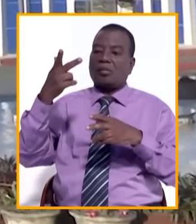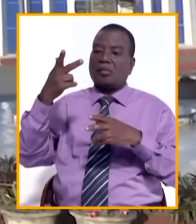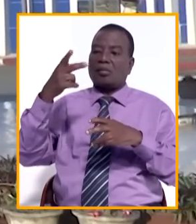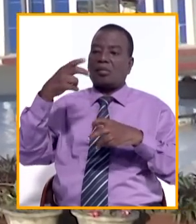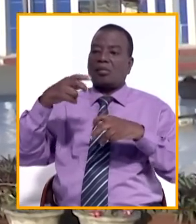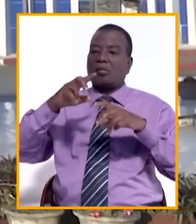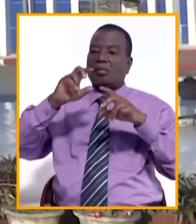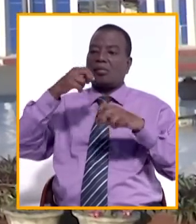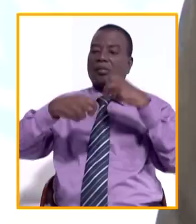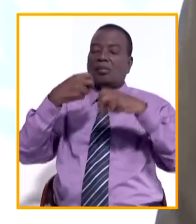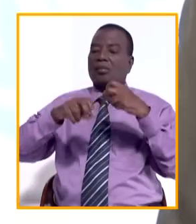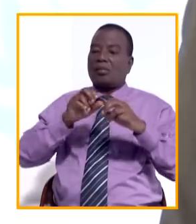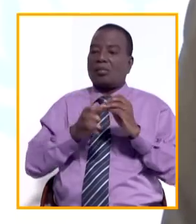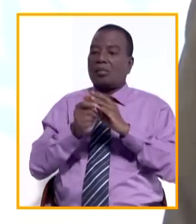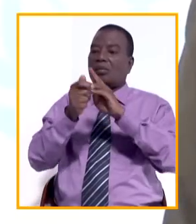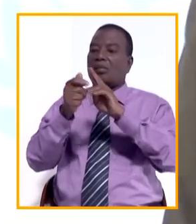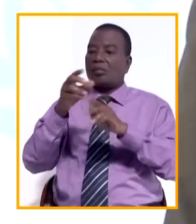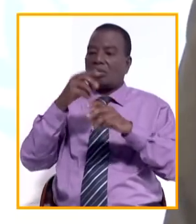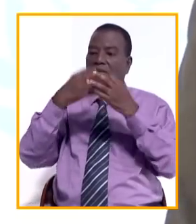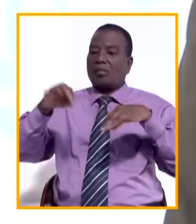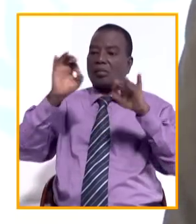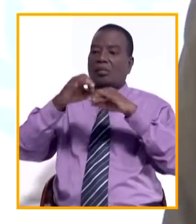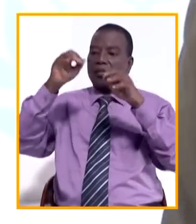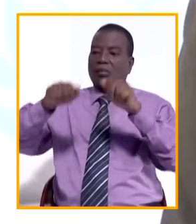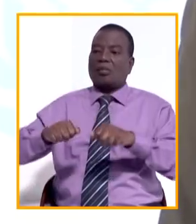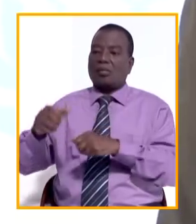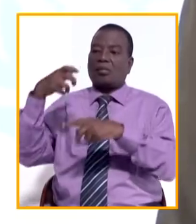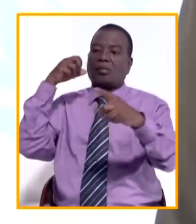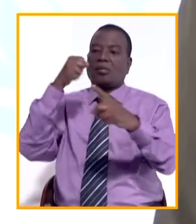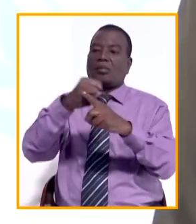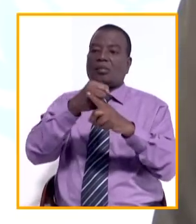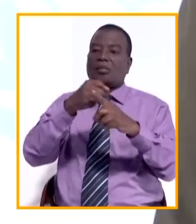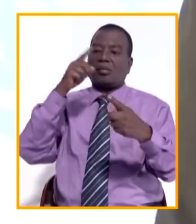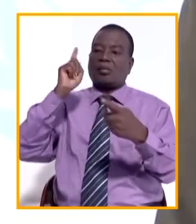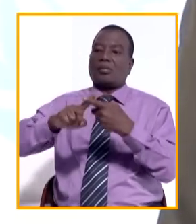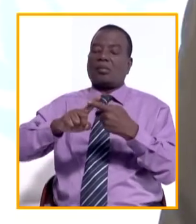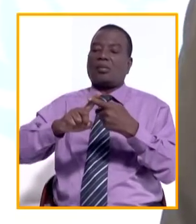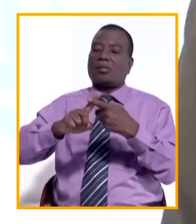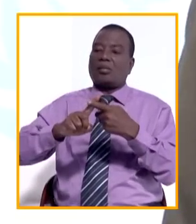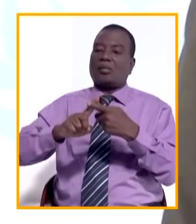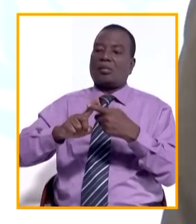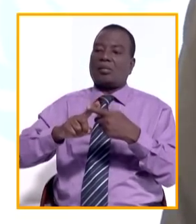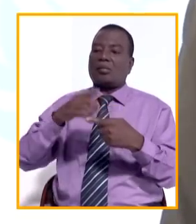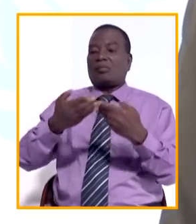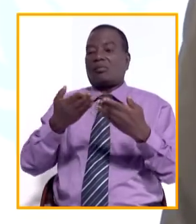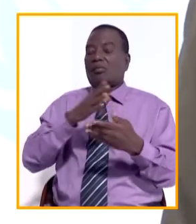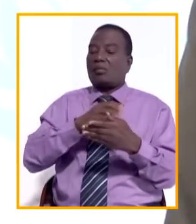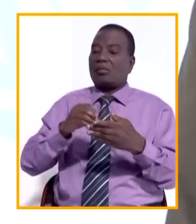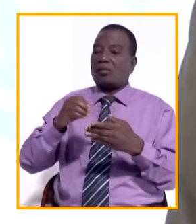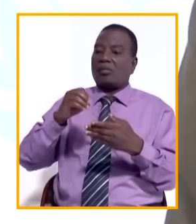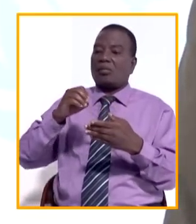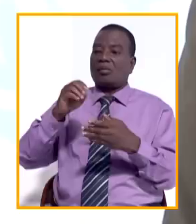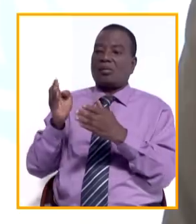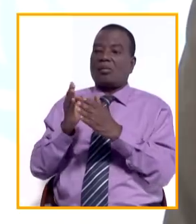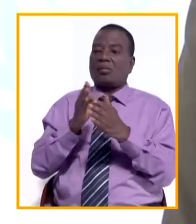il y la question des urgences. Vous savez que c'est extrêmement important de pouvoir nous attaquer à être prêts, d'abord en